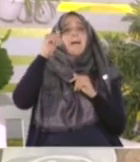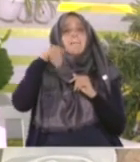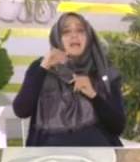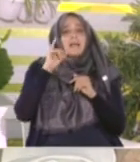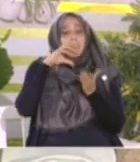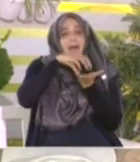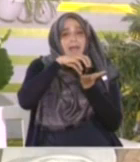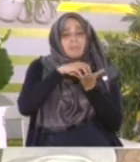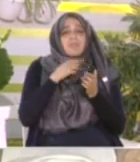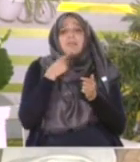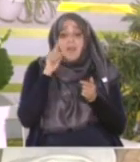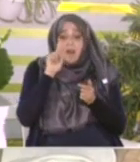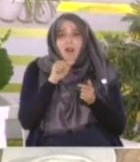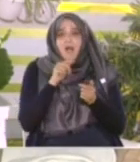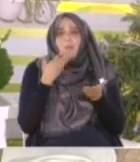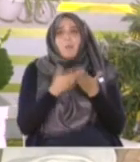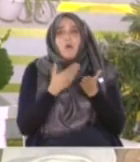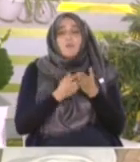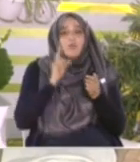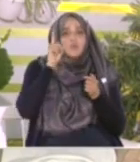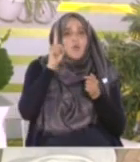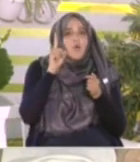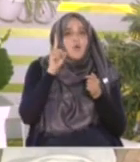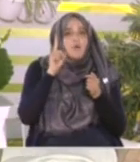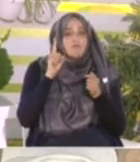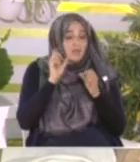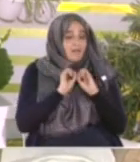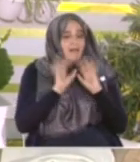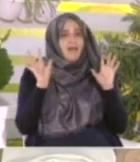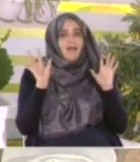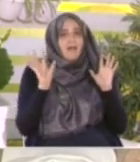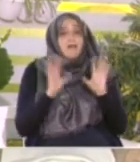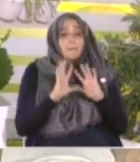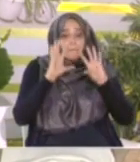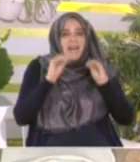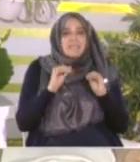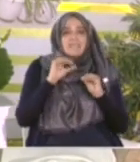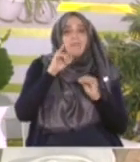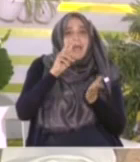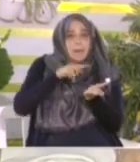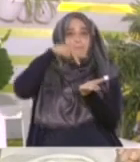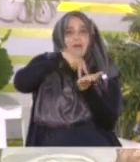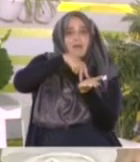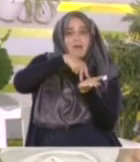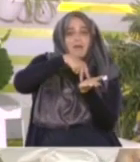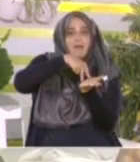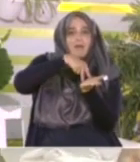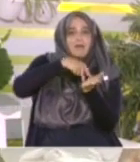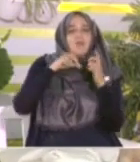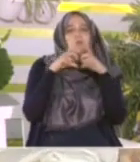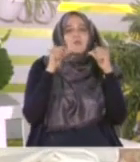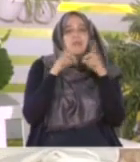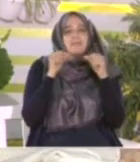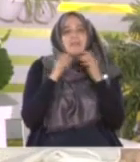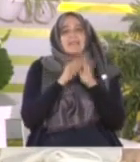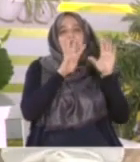قال فيه آيات بينات مقام إبراهيم صورة العمران الآية